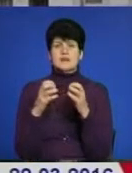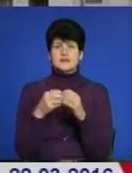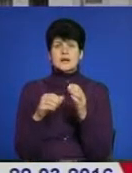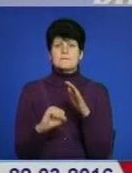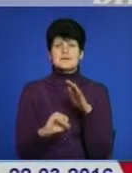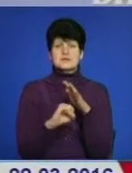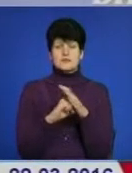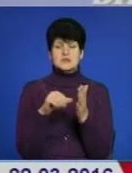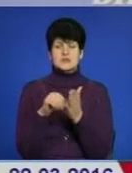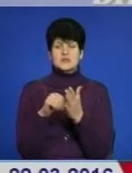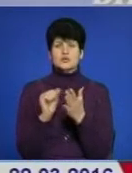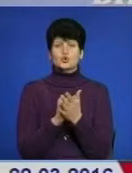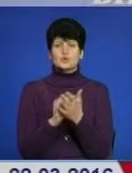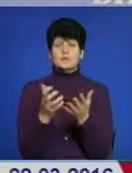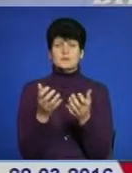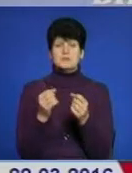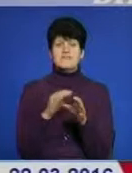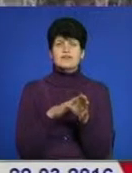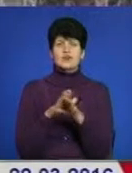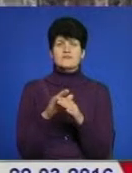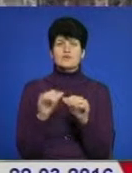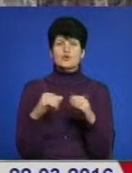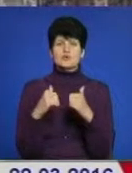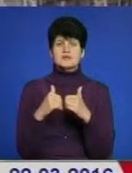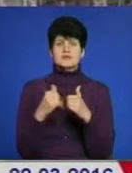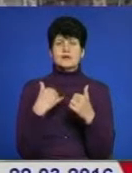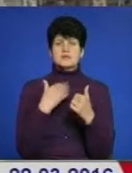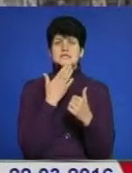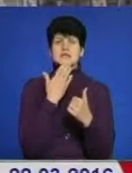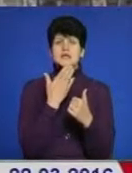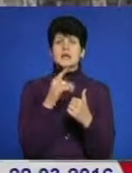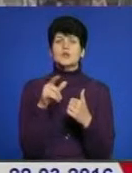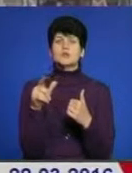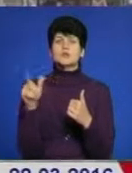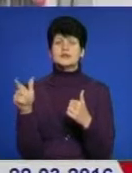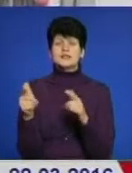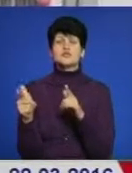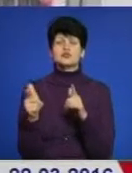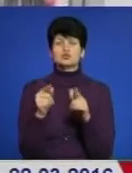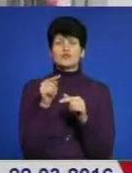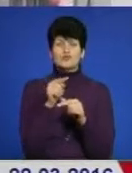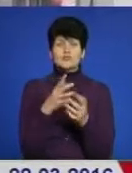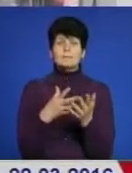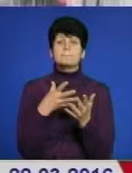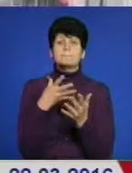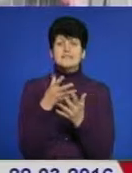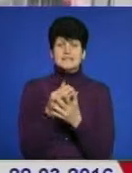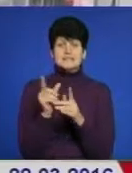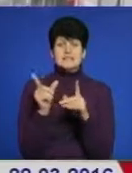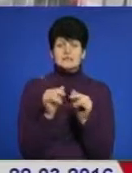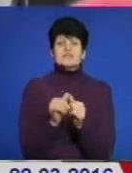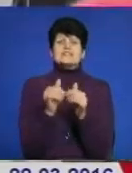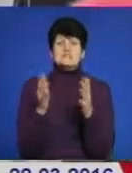представлених документів прийме виконавчий комітет. А ми тим часом запитали у громадян, чи готові вони сплачувати за проїзд